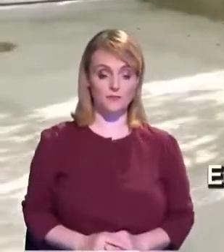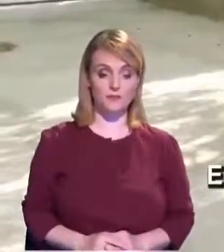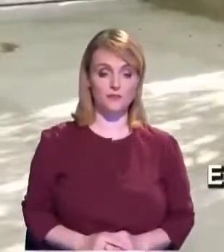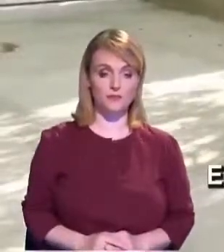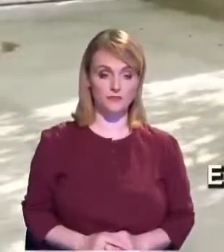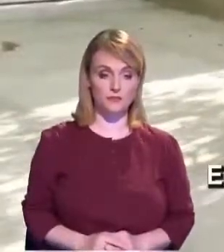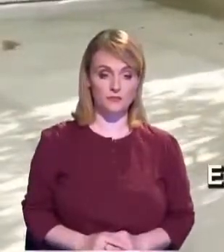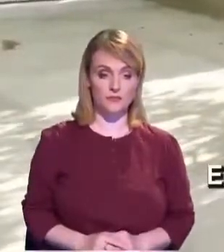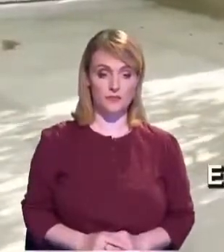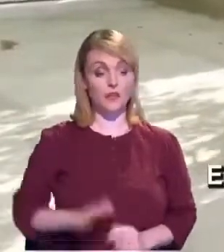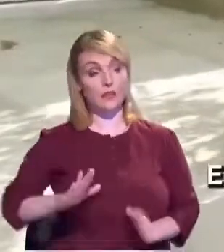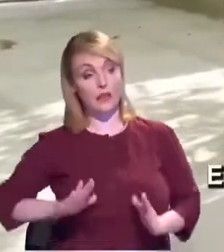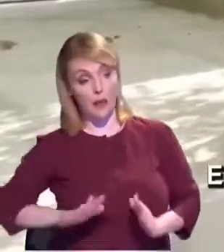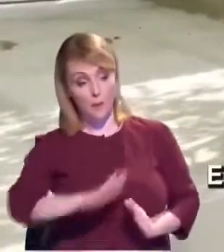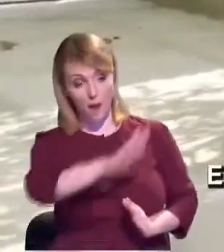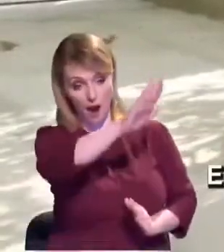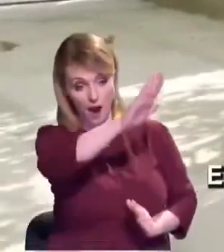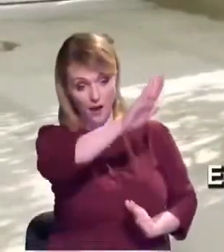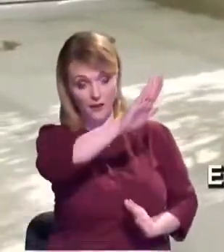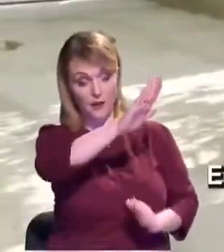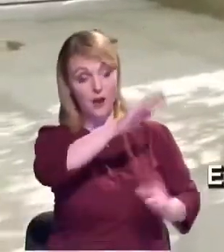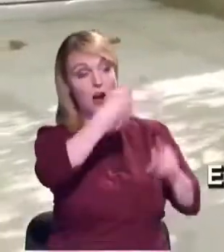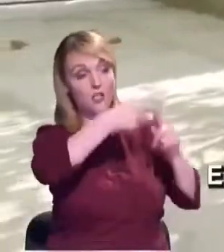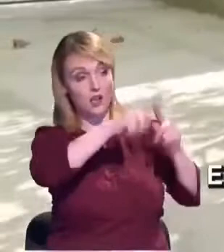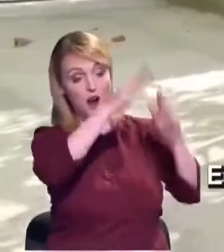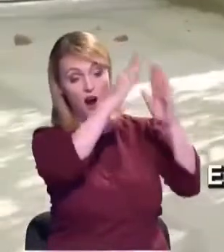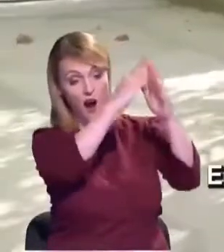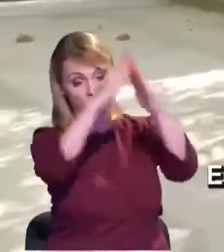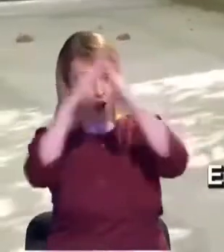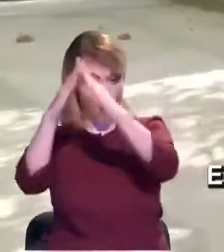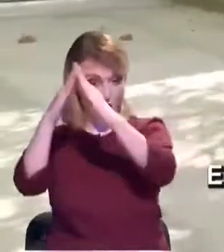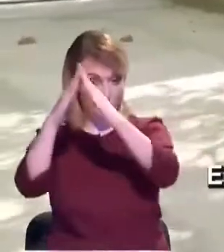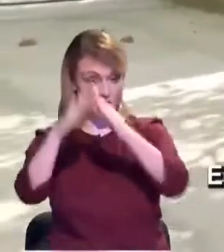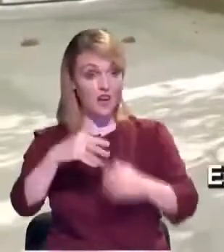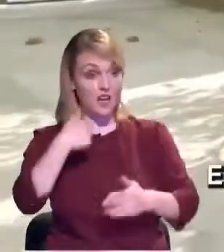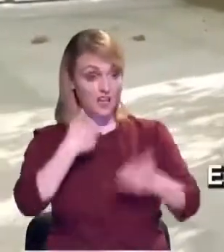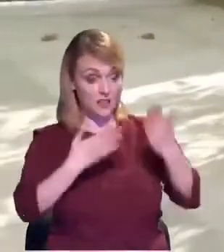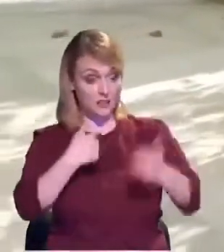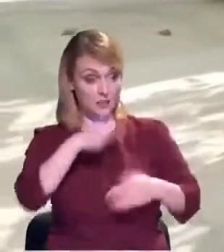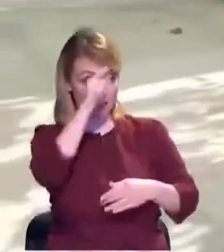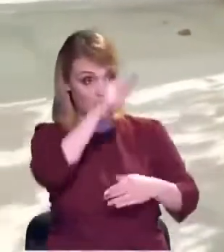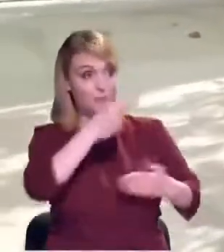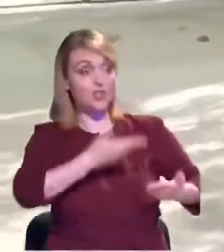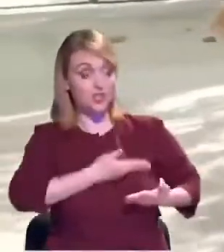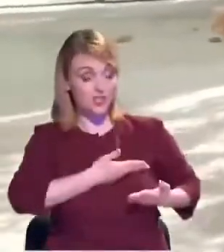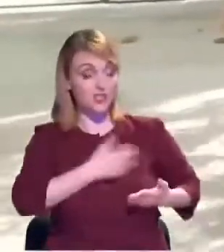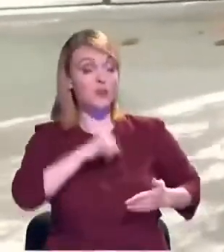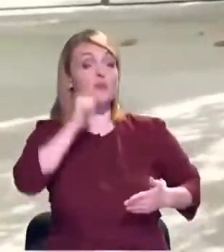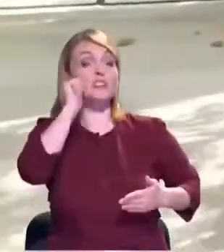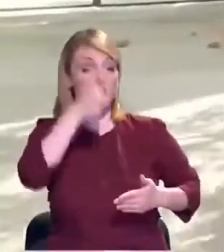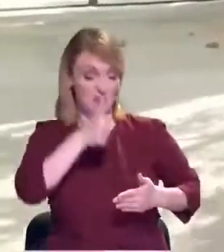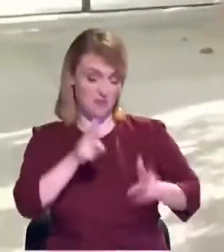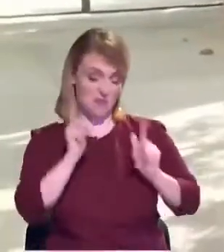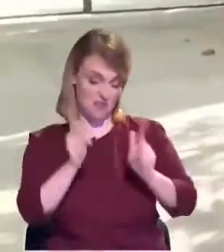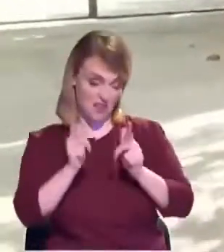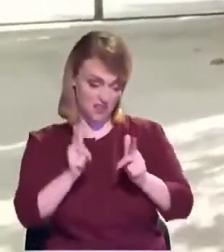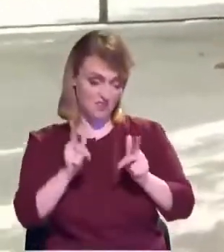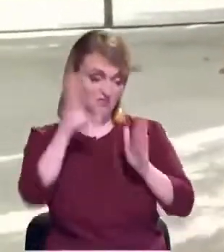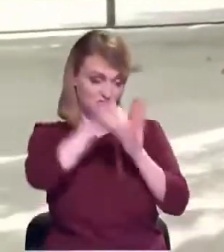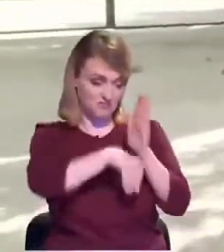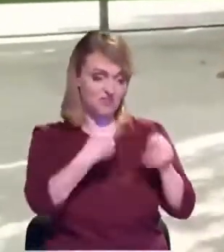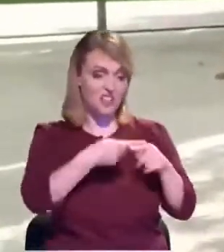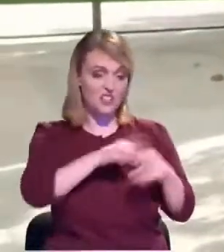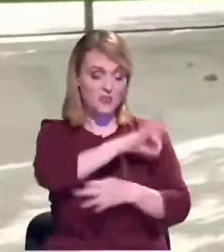de la deal, partea de la deal căsării, care este eu și mânii îți de acord. Că asta tot pentru